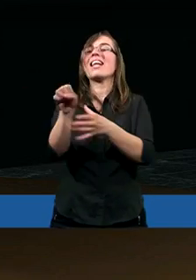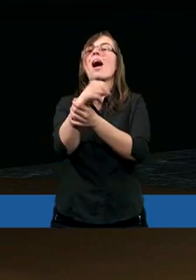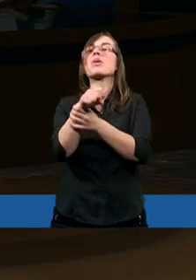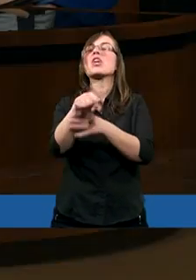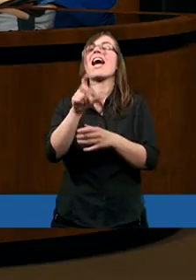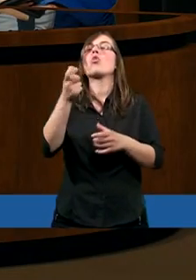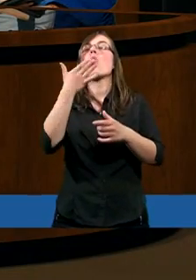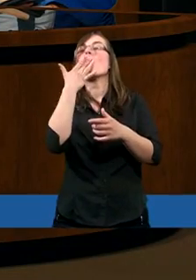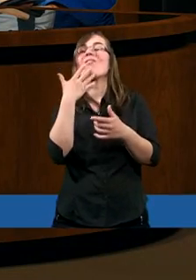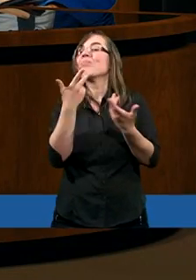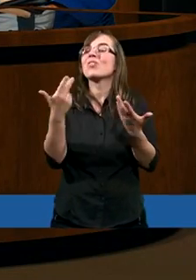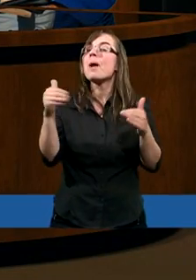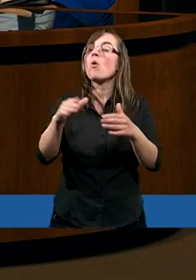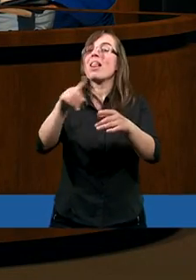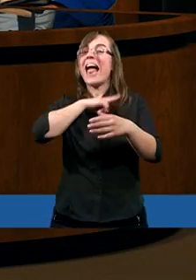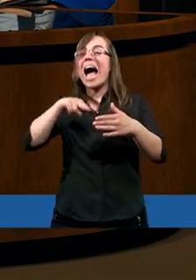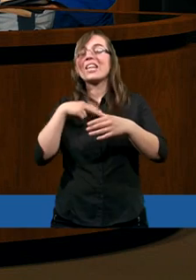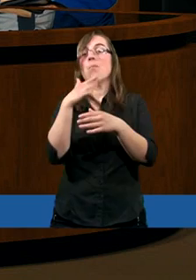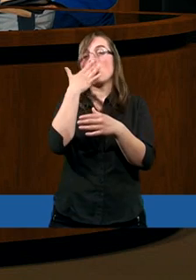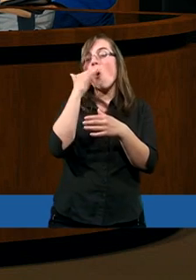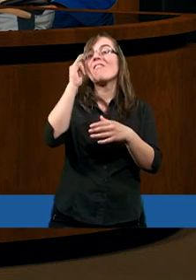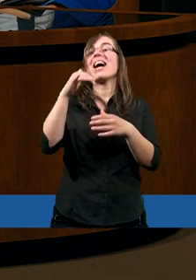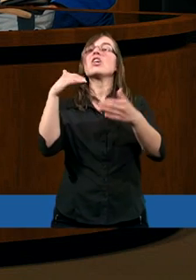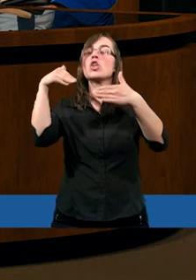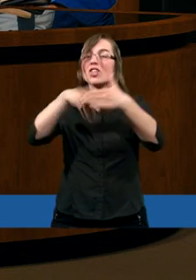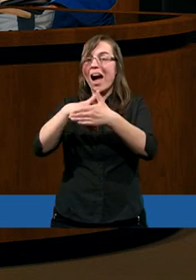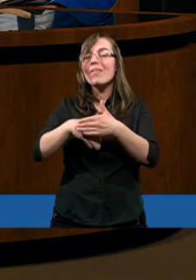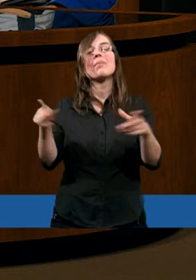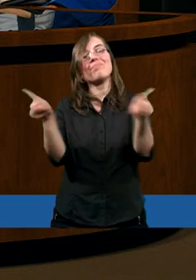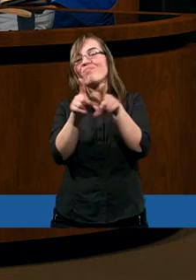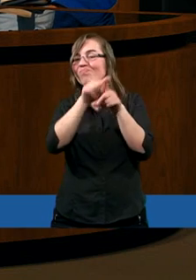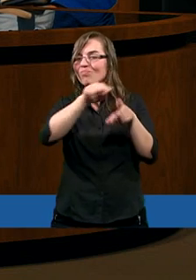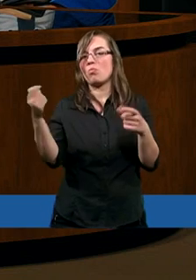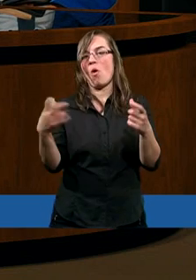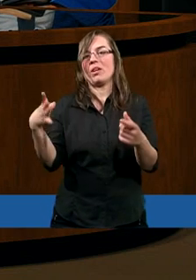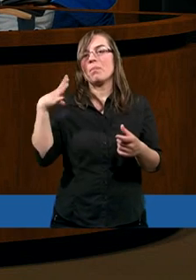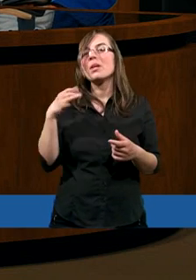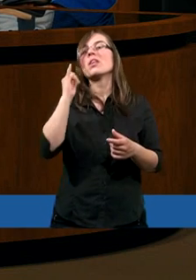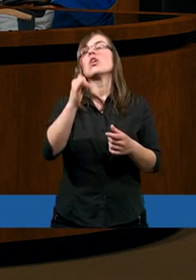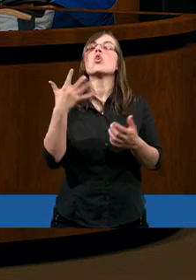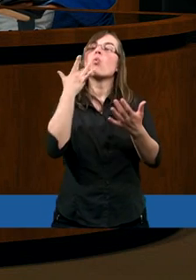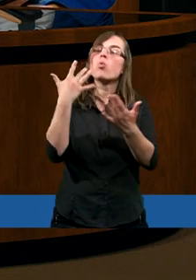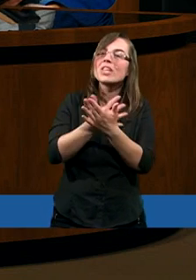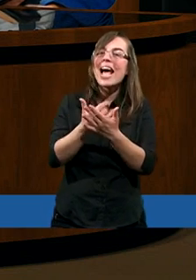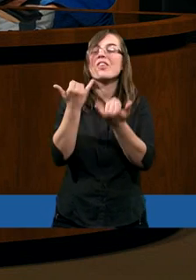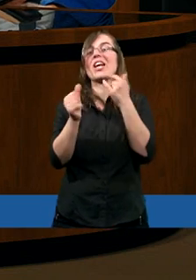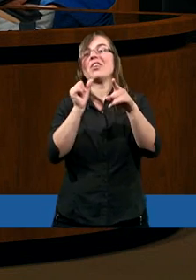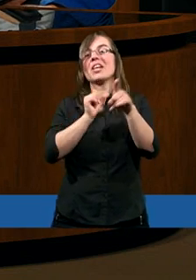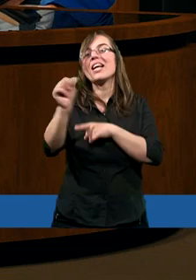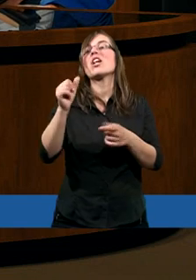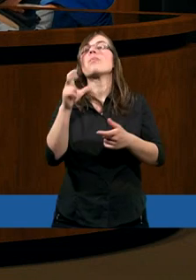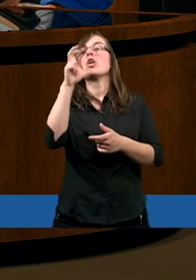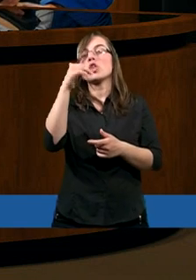mówimy. Czyli tak naprawdę, to jeżeli te cechy się pomnażają, jeżeli my jesteśmy użyteczni, jeżeli jesteśmy